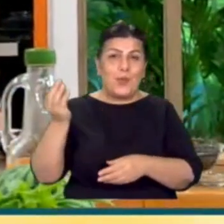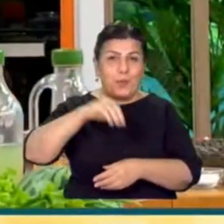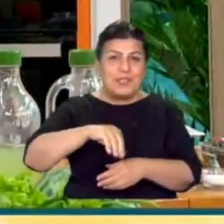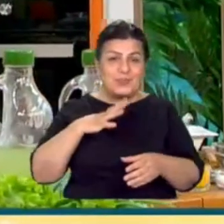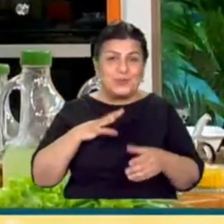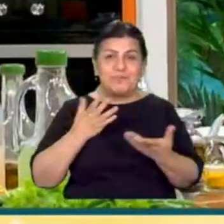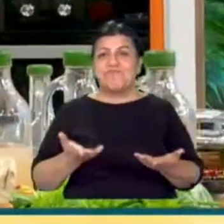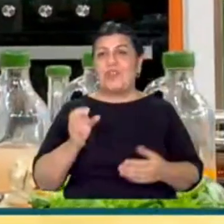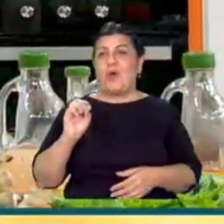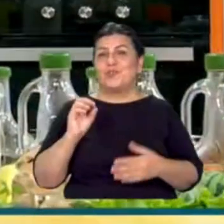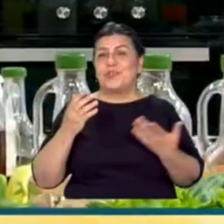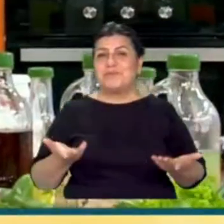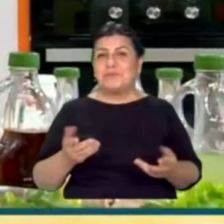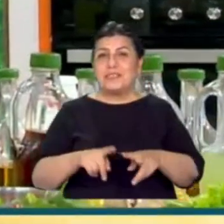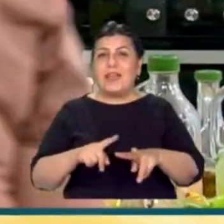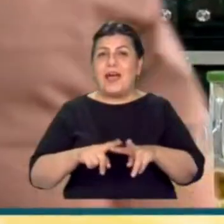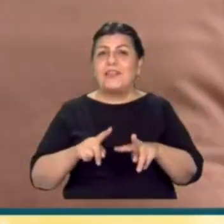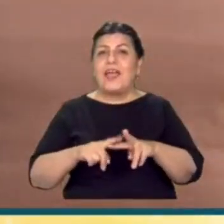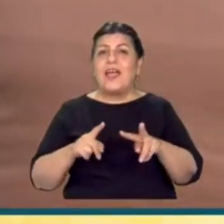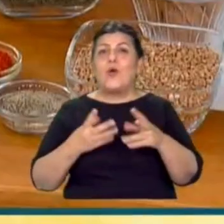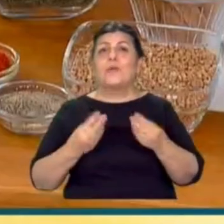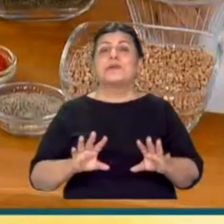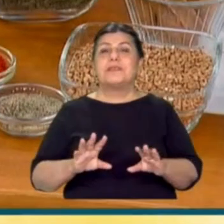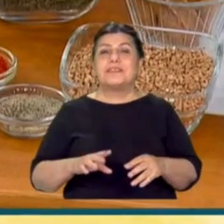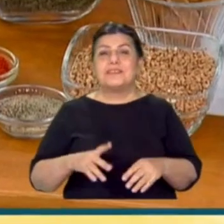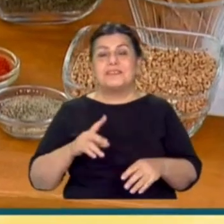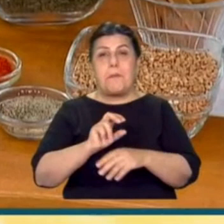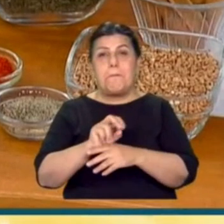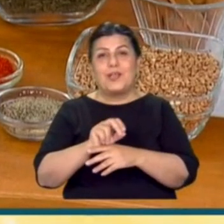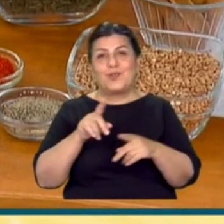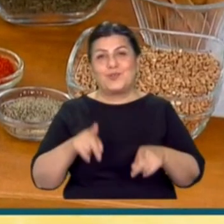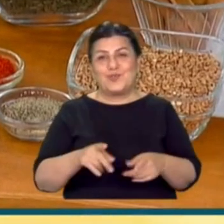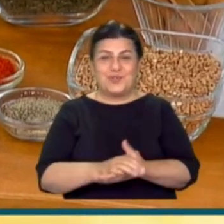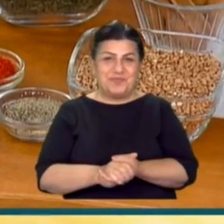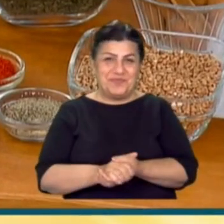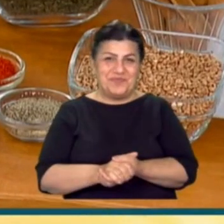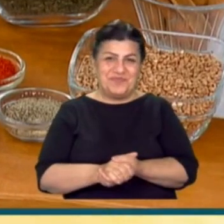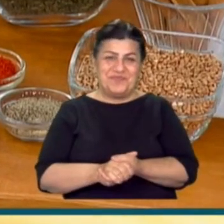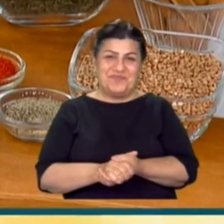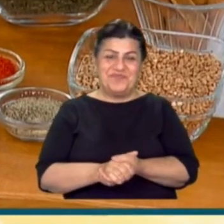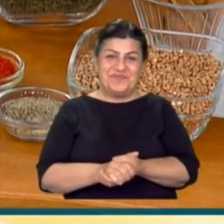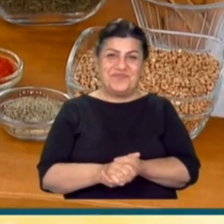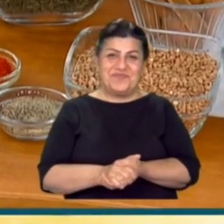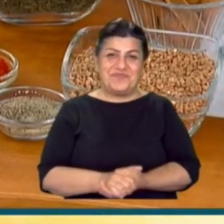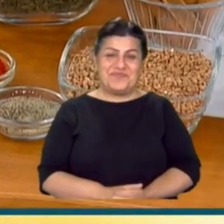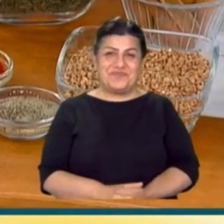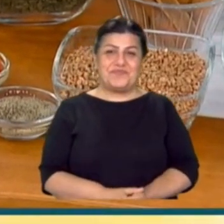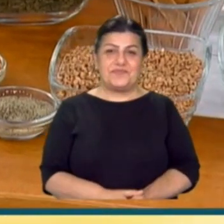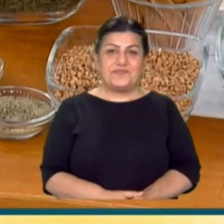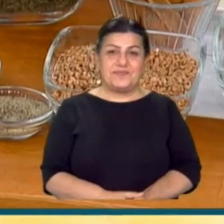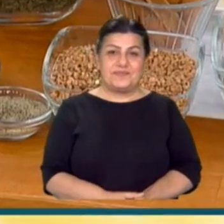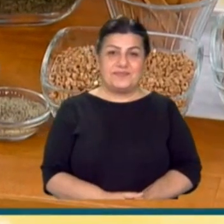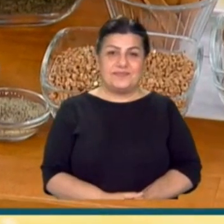Mümkünse. Hocam, bir dakika. Nane de olmaz mı? Mardanoz. Şu arada var. Ben görüyorum. Evet, buyurun. Evet, buyurun. Mardanoz. Tamam.